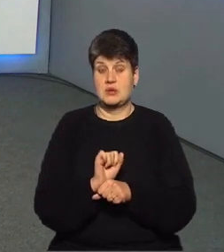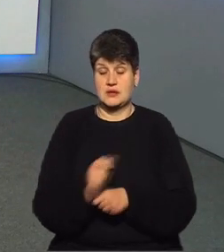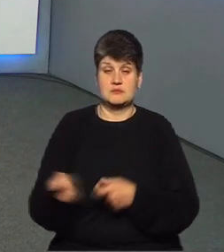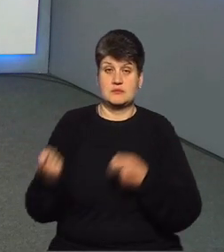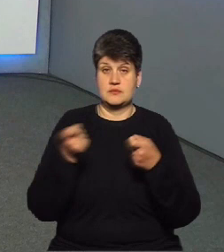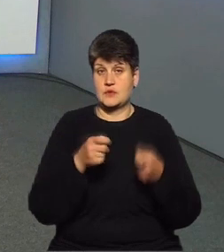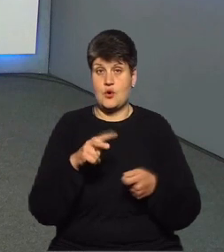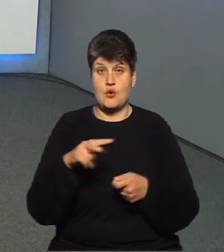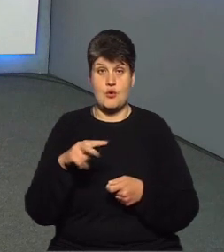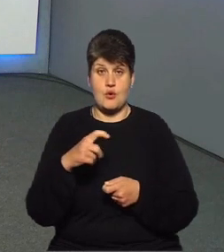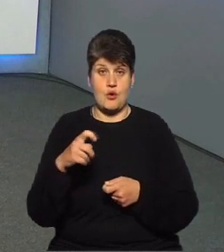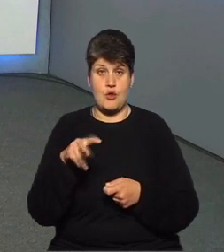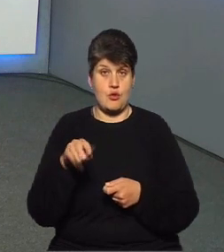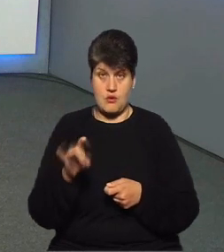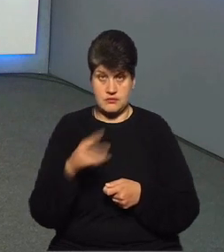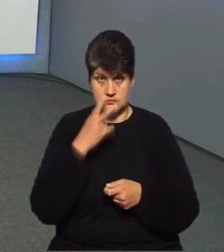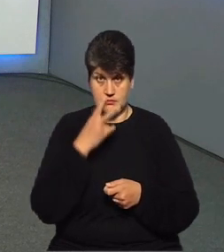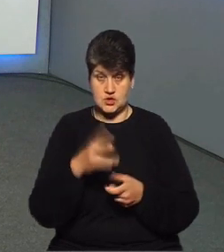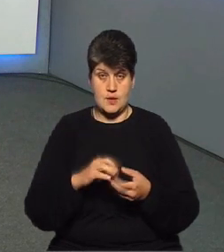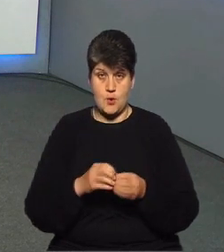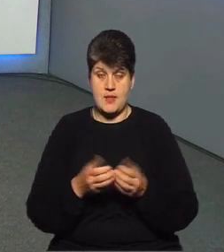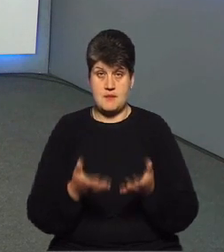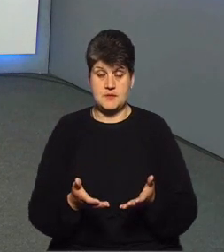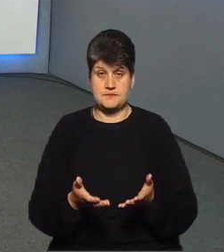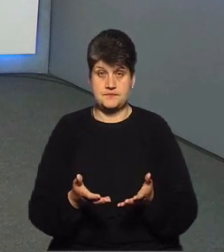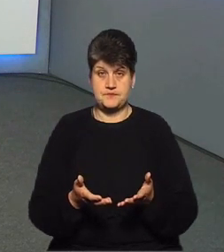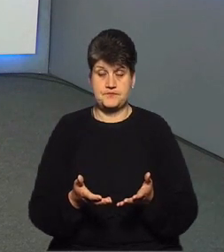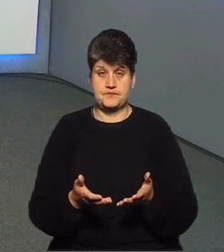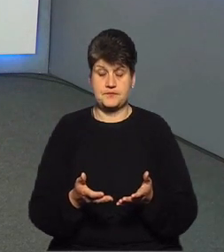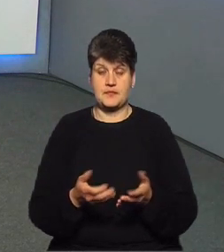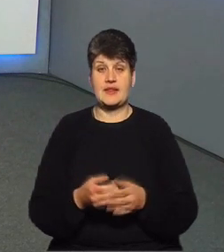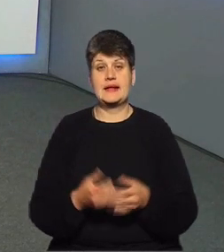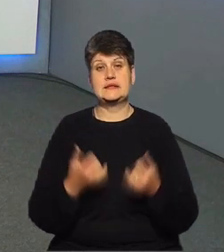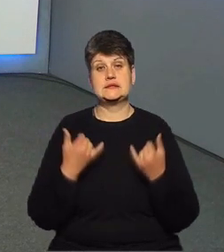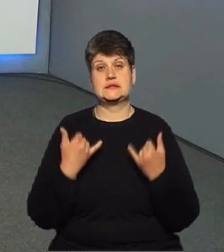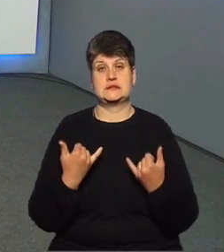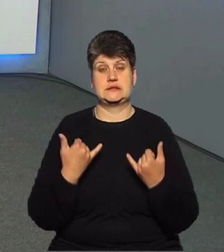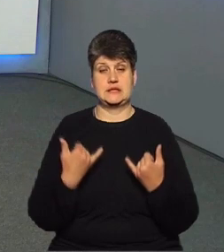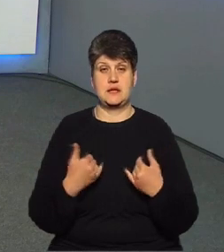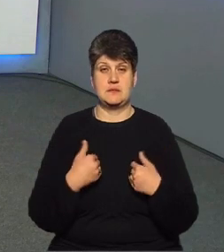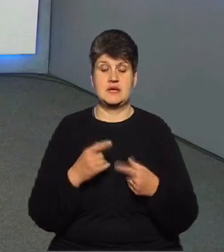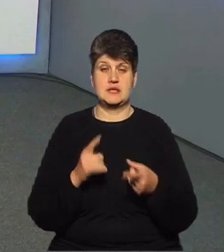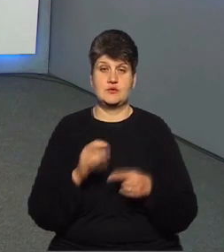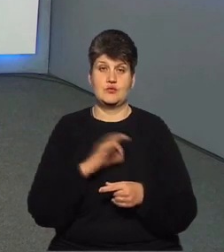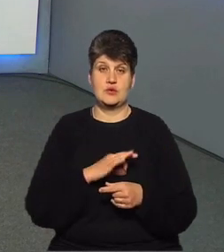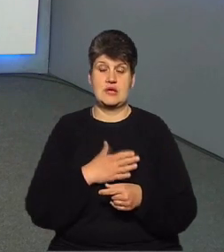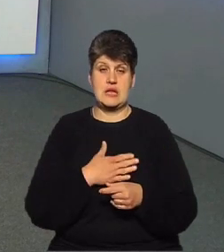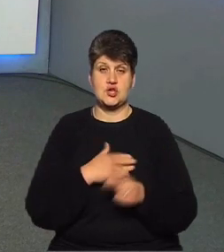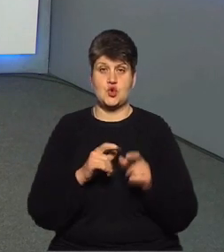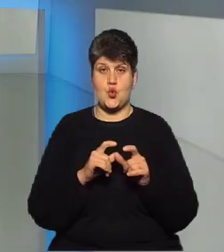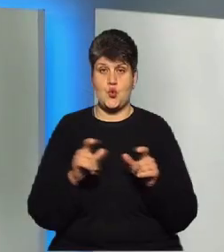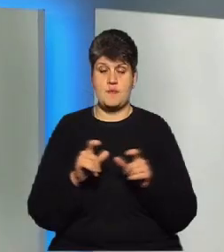бачите ви такої проблеми? Можливо, є якась альтернатива? Наразі ми дійсності застосовуємо на наших об'єктах об'єктах